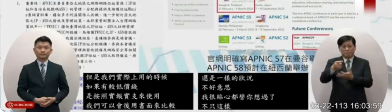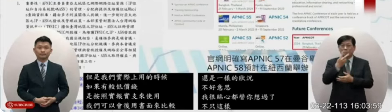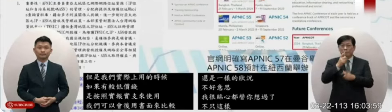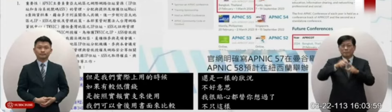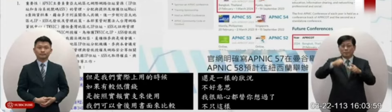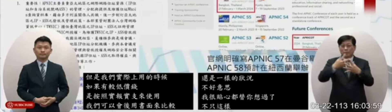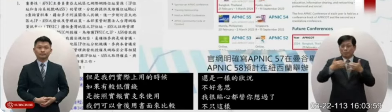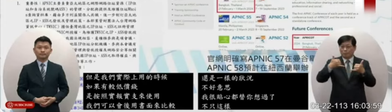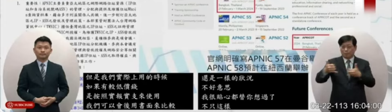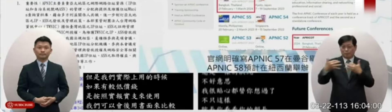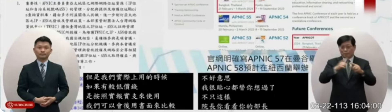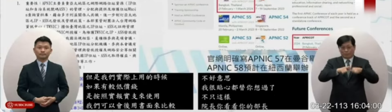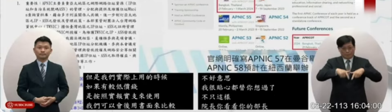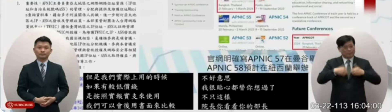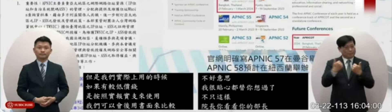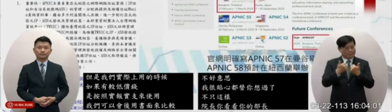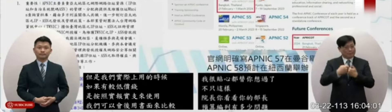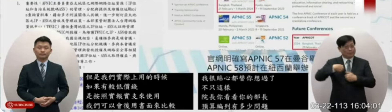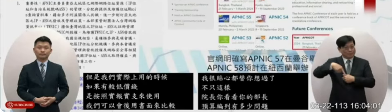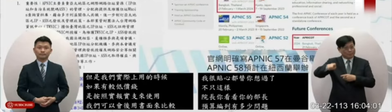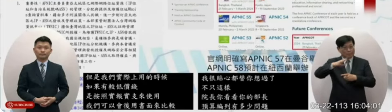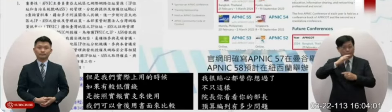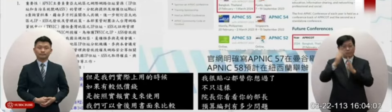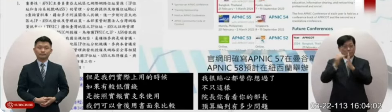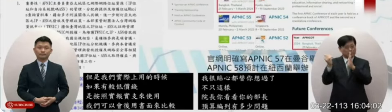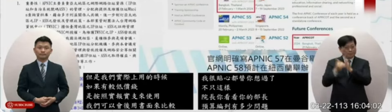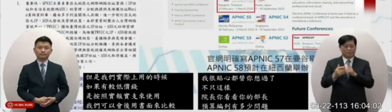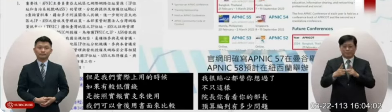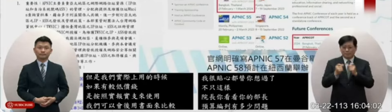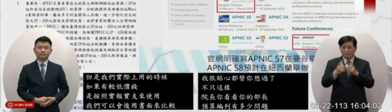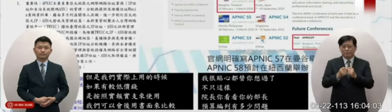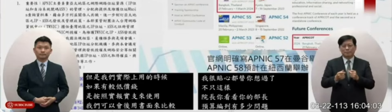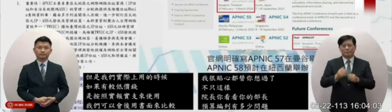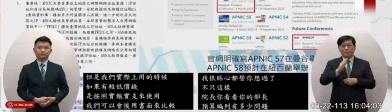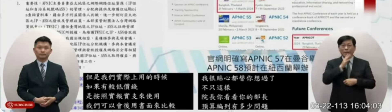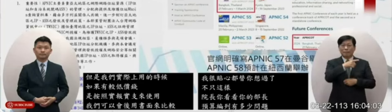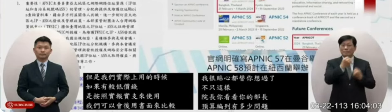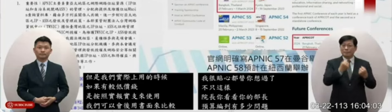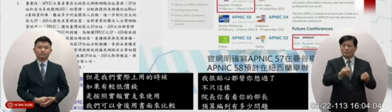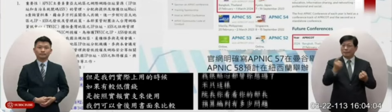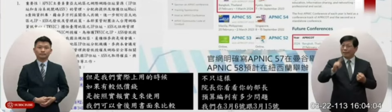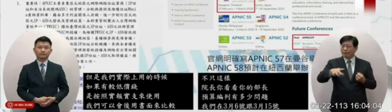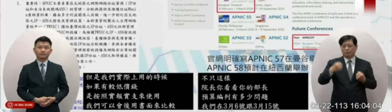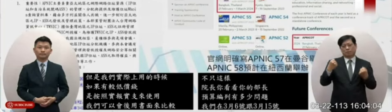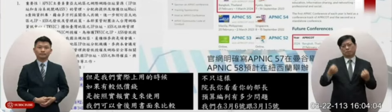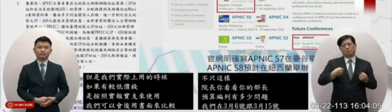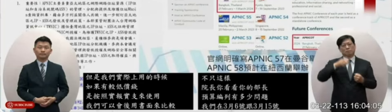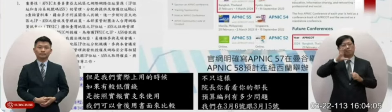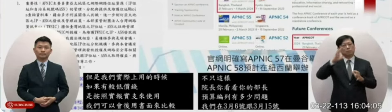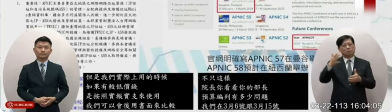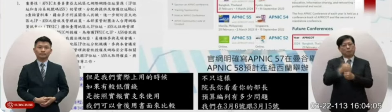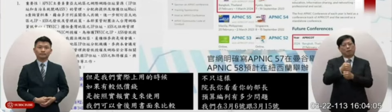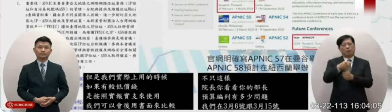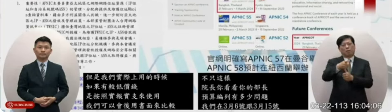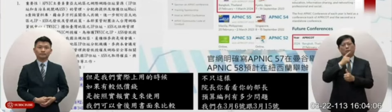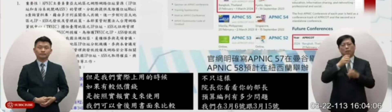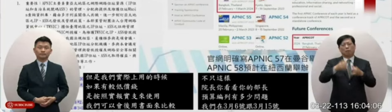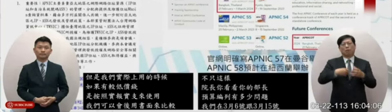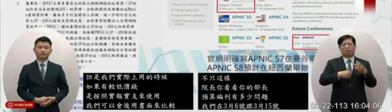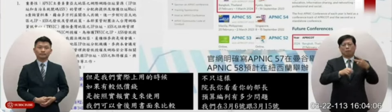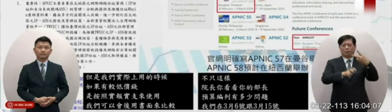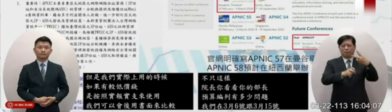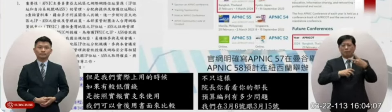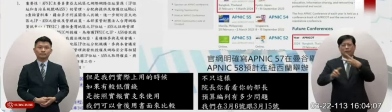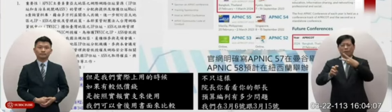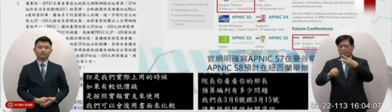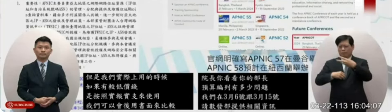這個亞太網路諮詢中心的會議要去紐西蘭跟日本可是它根本是在曼谷舉行的在2月21號